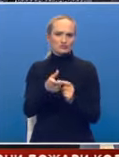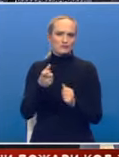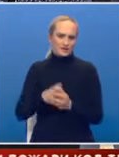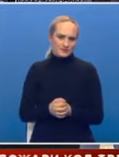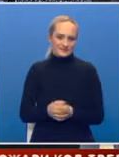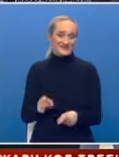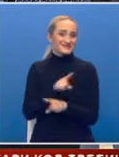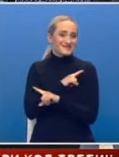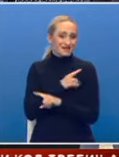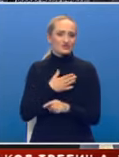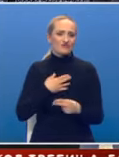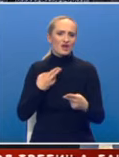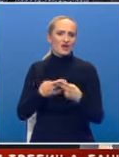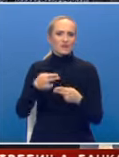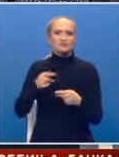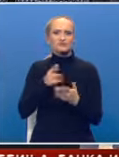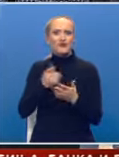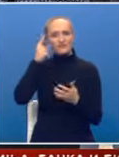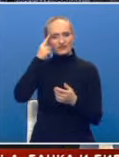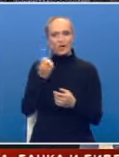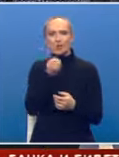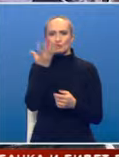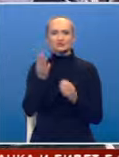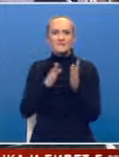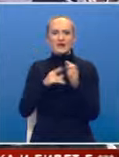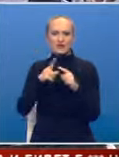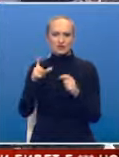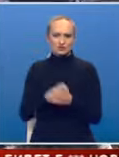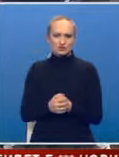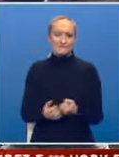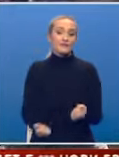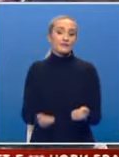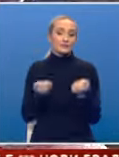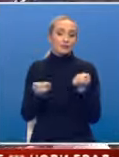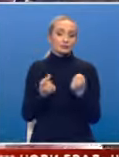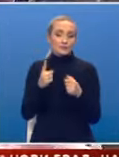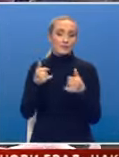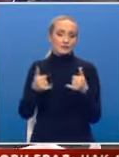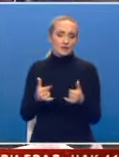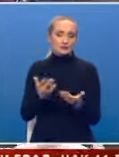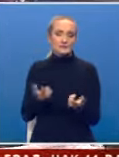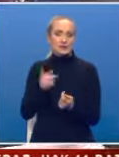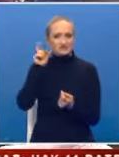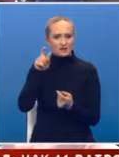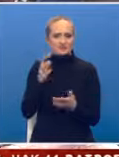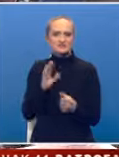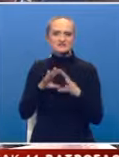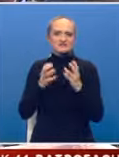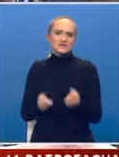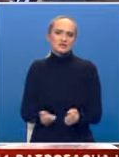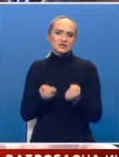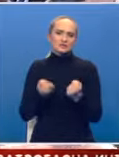Stradanje svojih najbližših prisjećala se i Ruža Martić. Teško mi je danas dan i svaki dan sve teže,